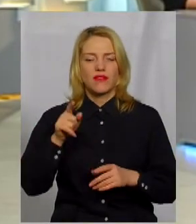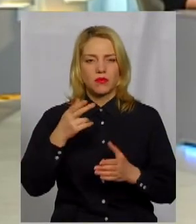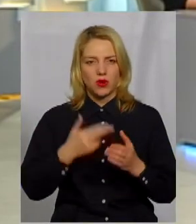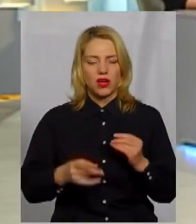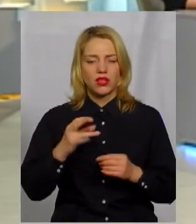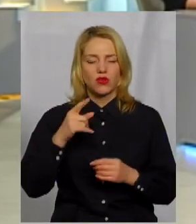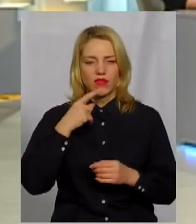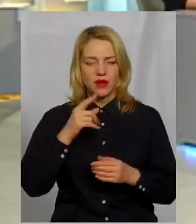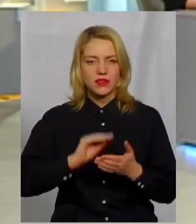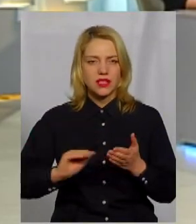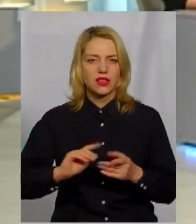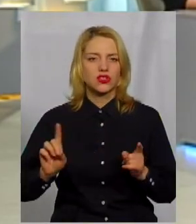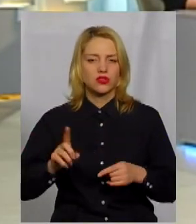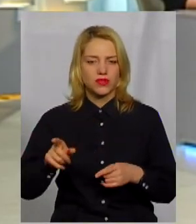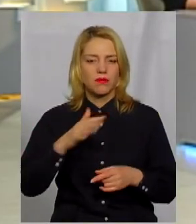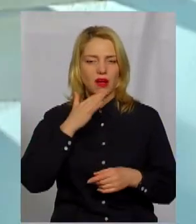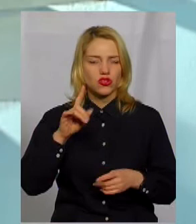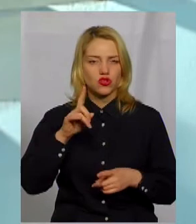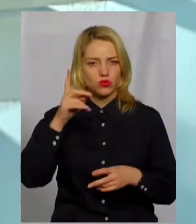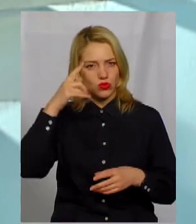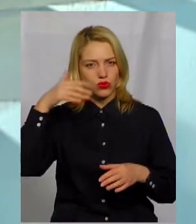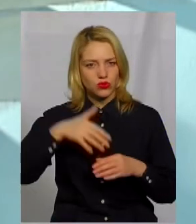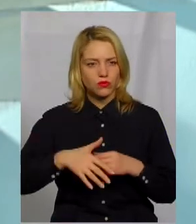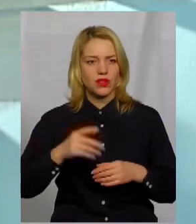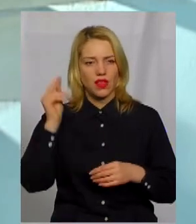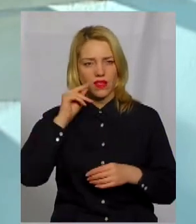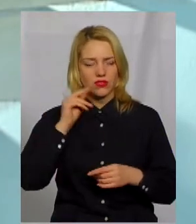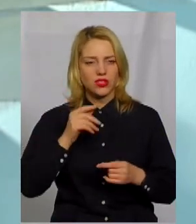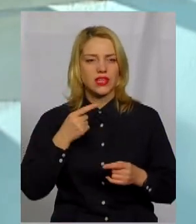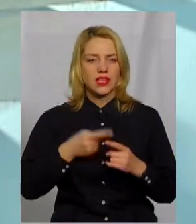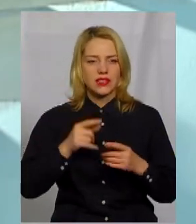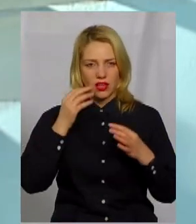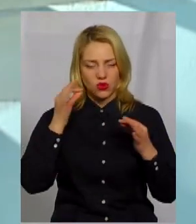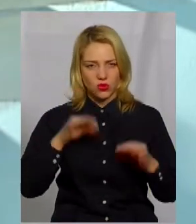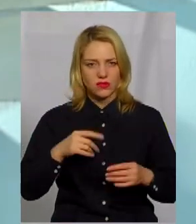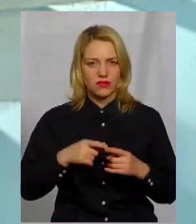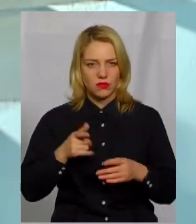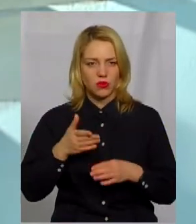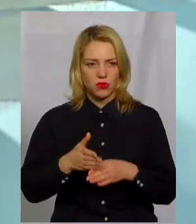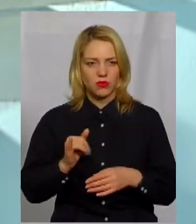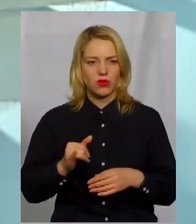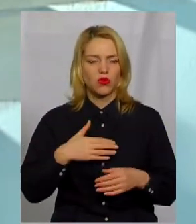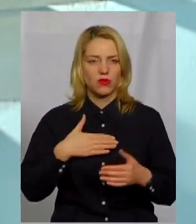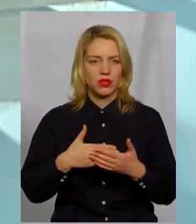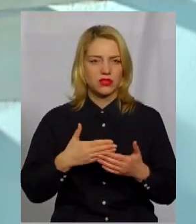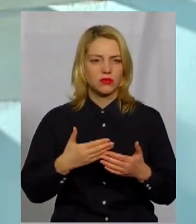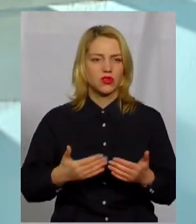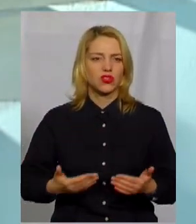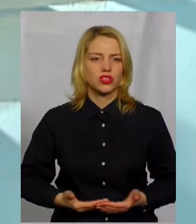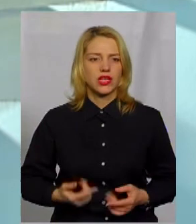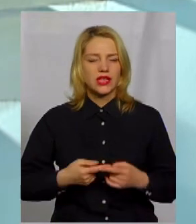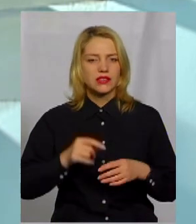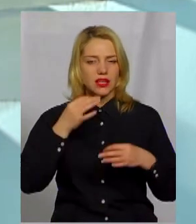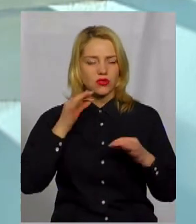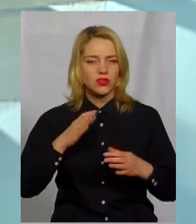навчились. От цей досвід, він згодився вам у громадському житті? Я можу сказати, що будь-який досвід, він є